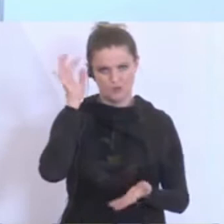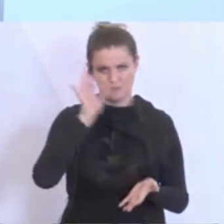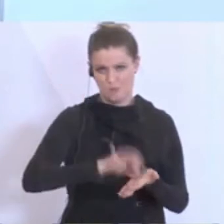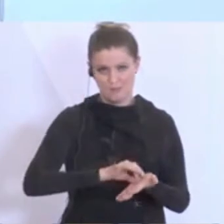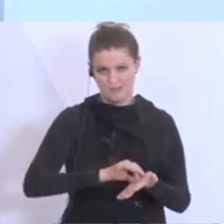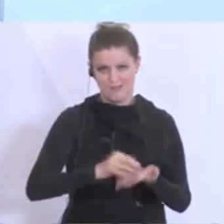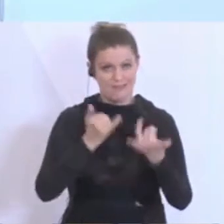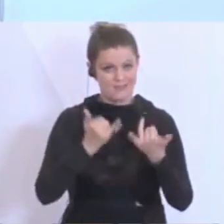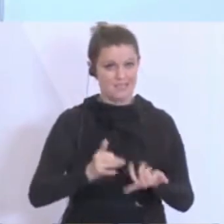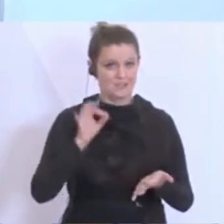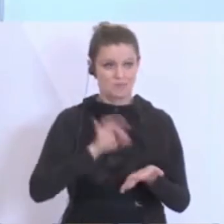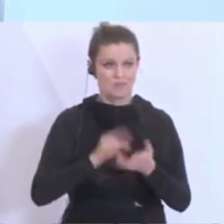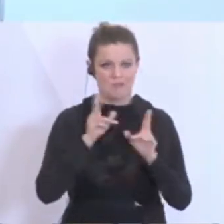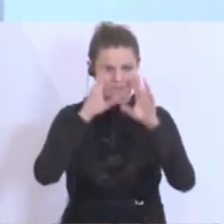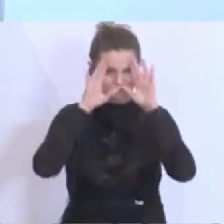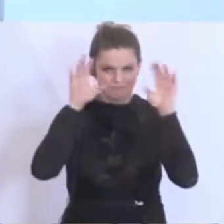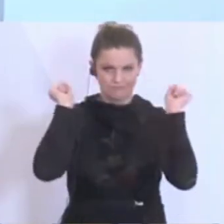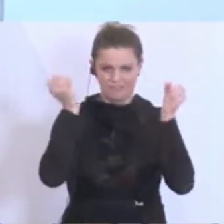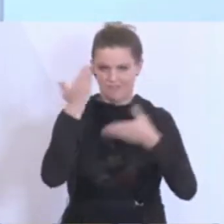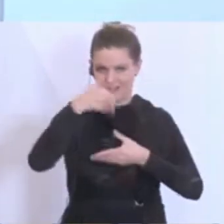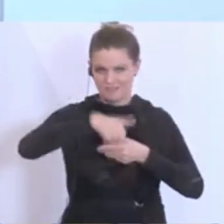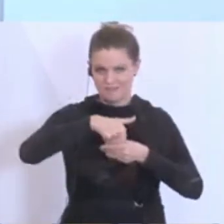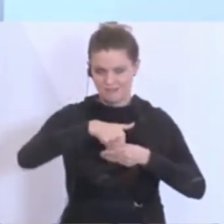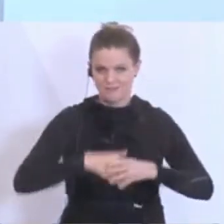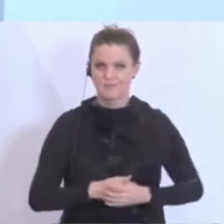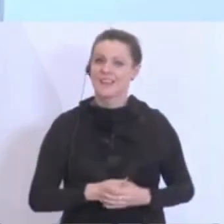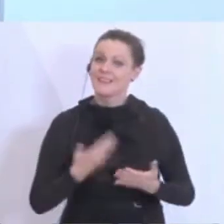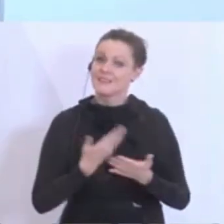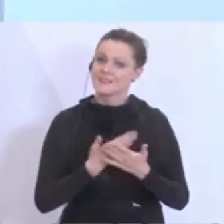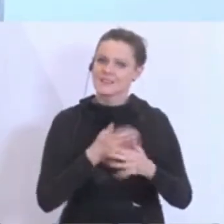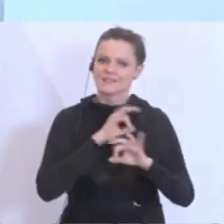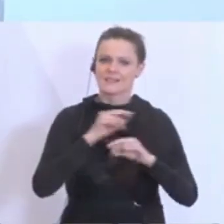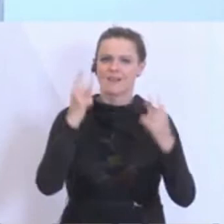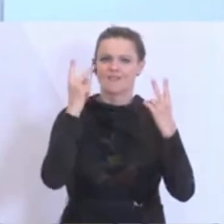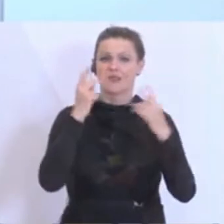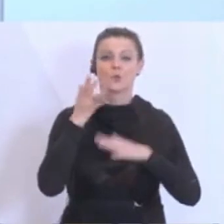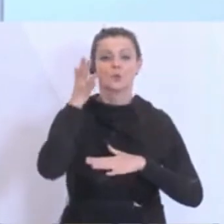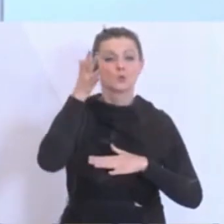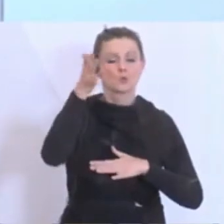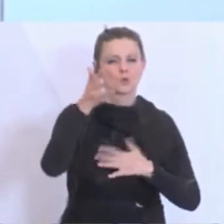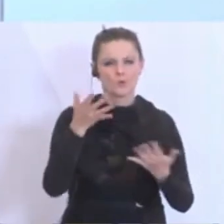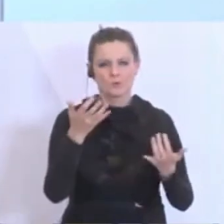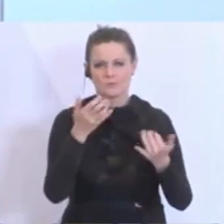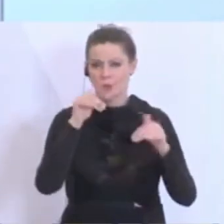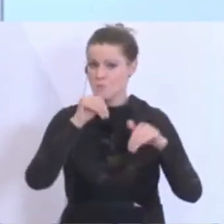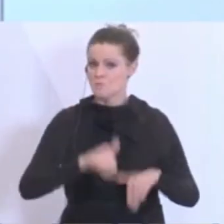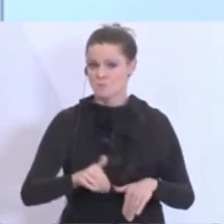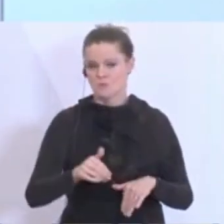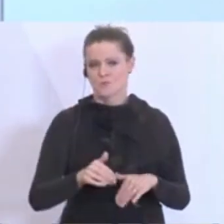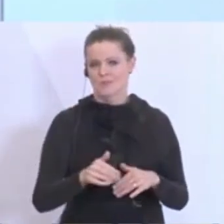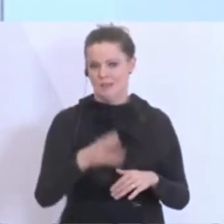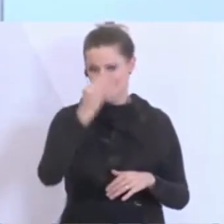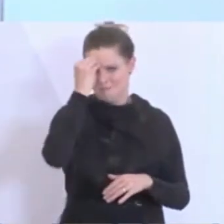wird jetzt begreifbar. Und umso wichtiger ist es auch, mit dem Blick in die Zukunft auch klar festzuhalten,